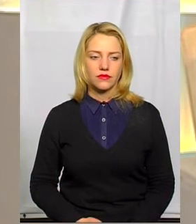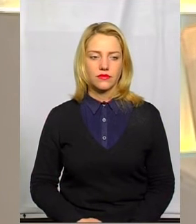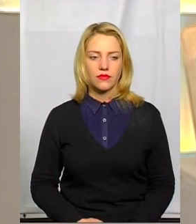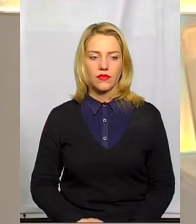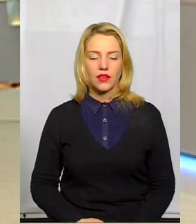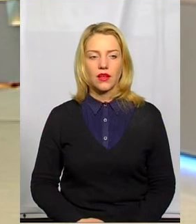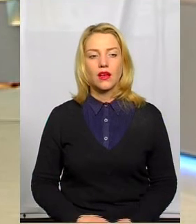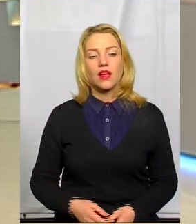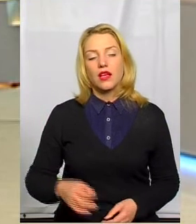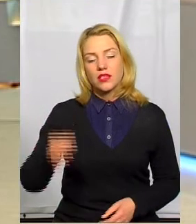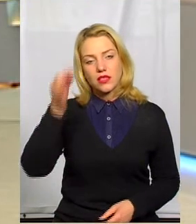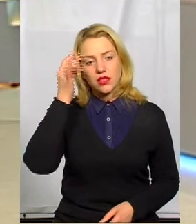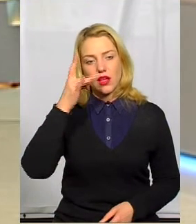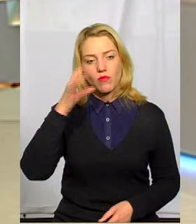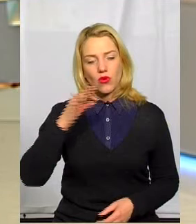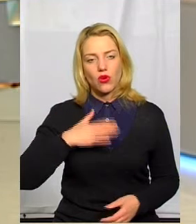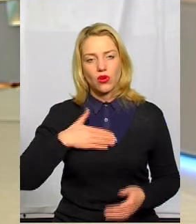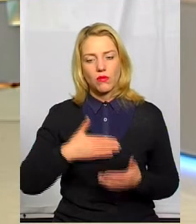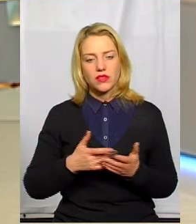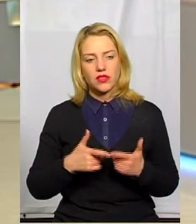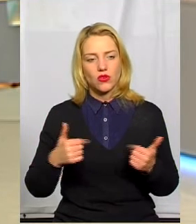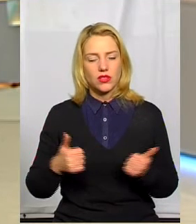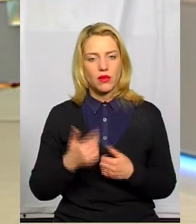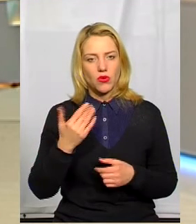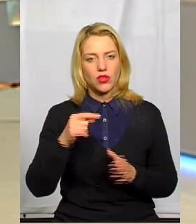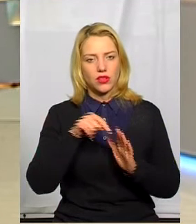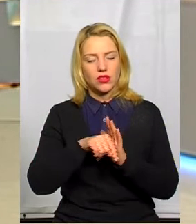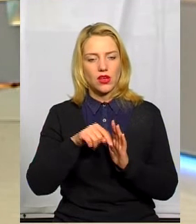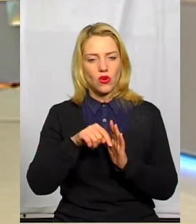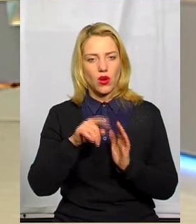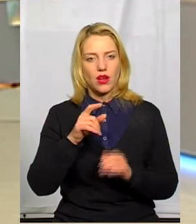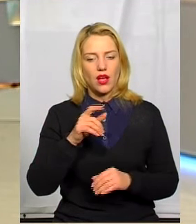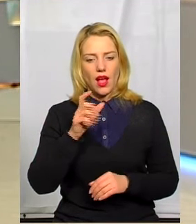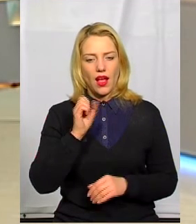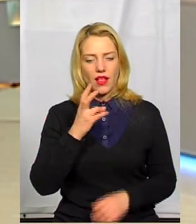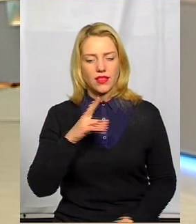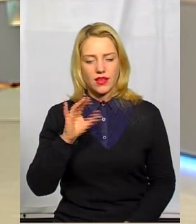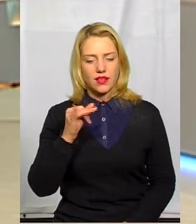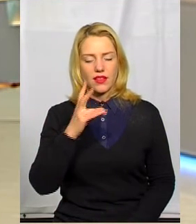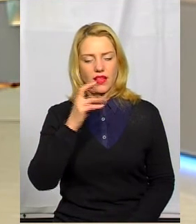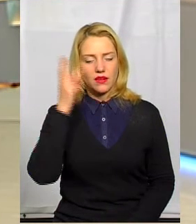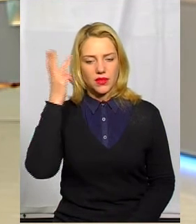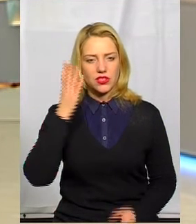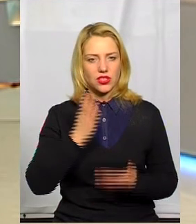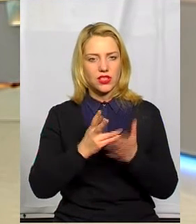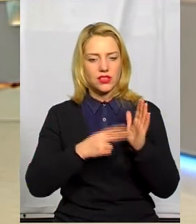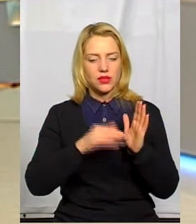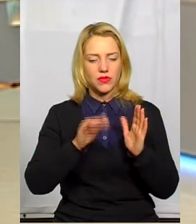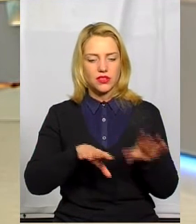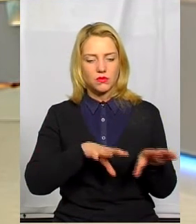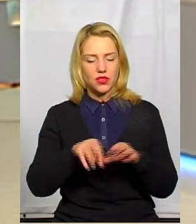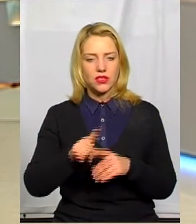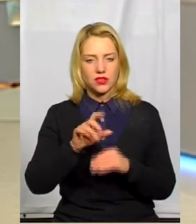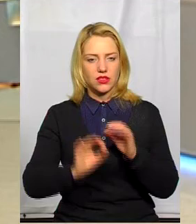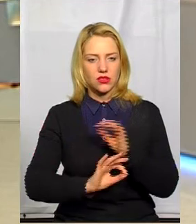Згадав про громадські організації, також про їхню роль Андрій. На Хмельниччині 7 тисяч переселенців зі Сходу, 3,5 тисячі